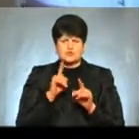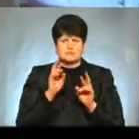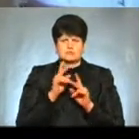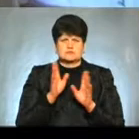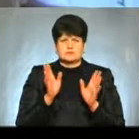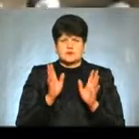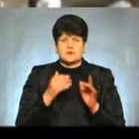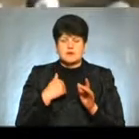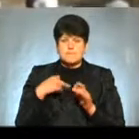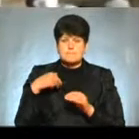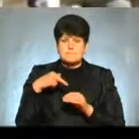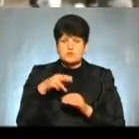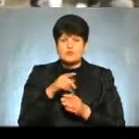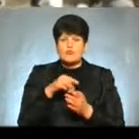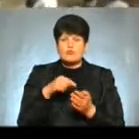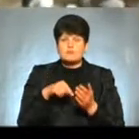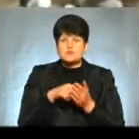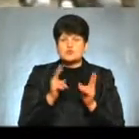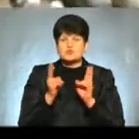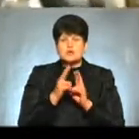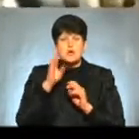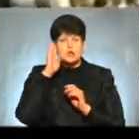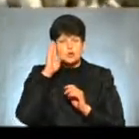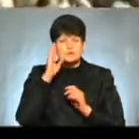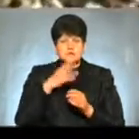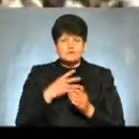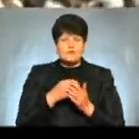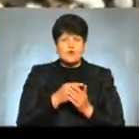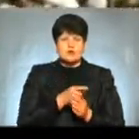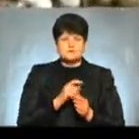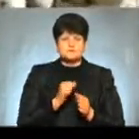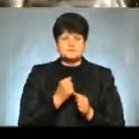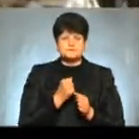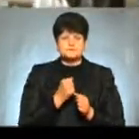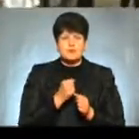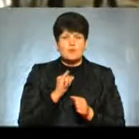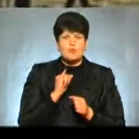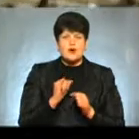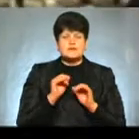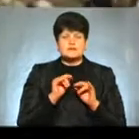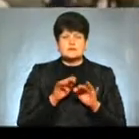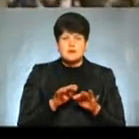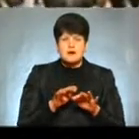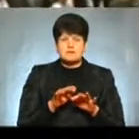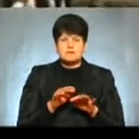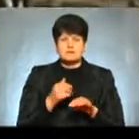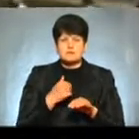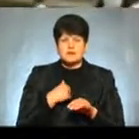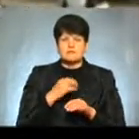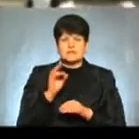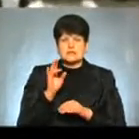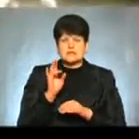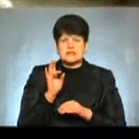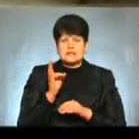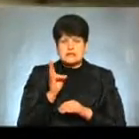Я пішов в місто, зустрічаю хлопців своїх Хлопці кажуть, погані справи Ми перебули, в неділю